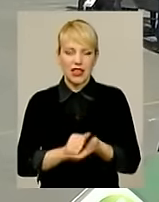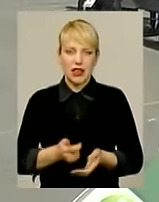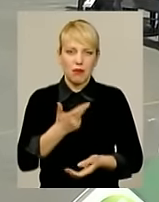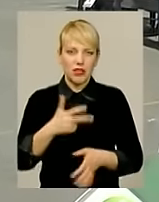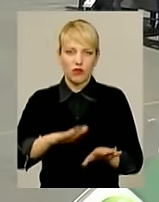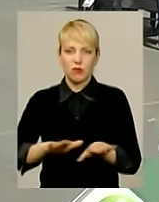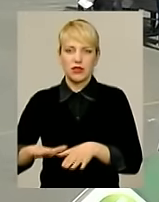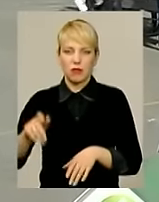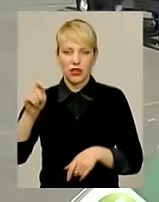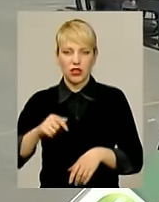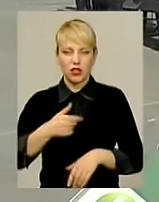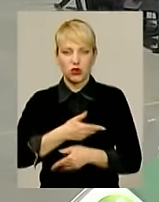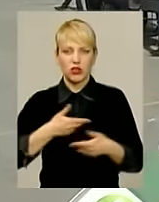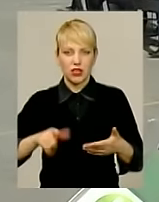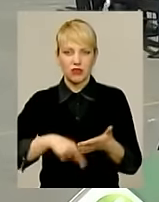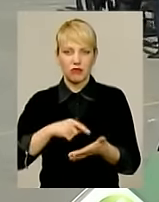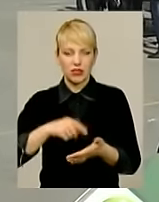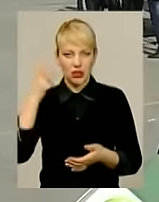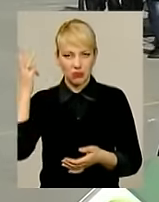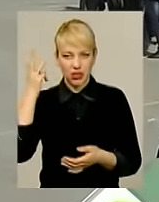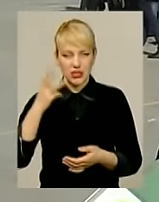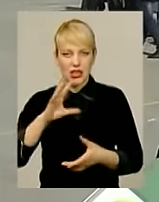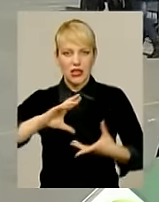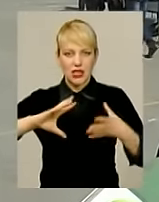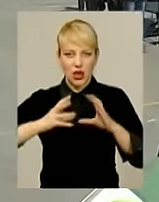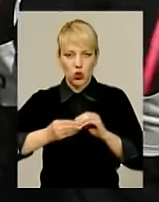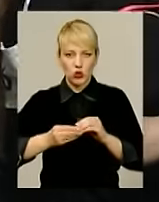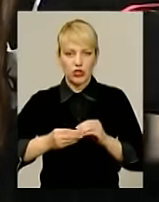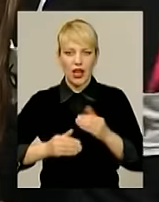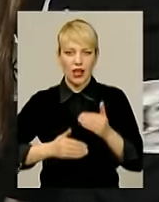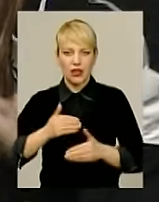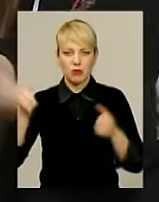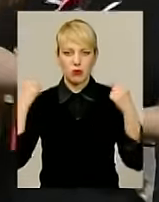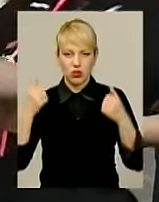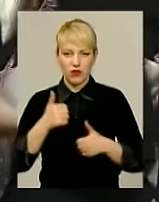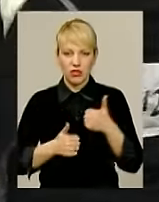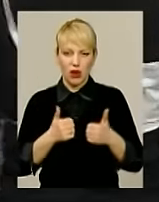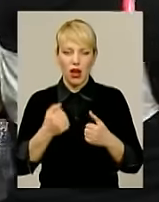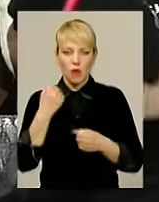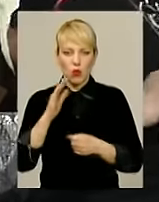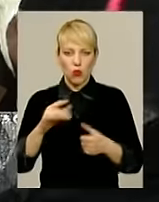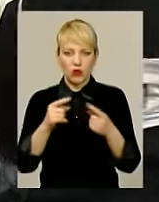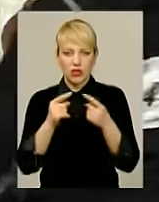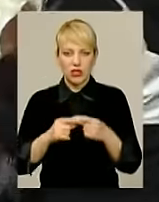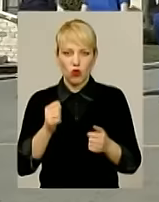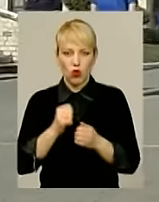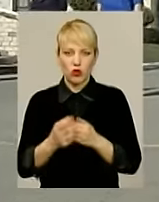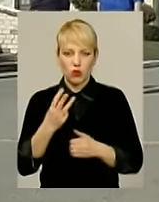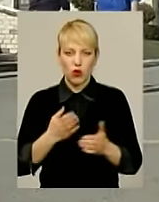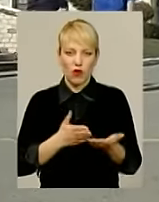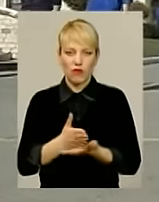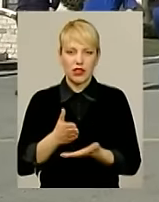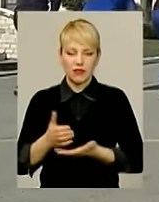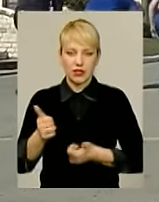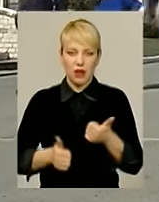в місто Хмельницький на заключний етап спортивних змагань. Переможця визначатимуть у кожному з трьох видів змагань. Ярослав